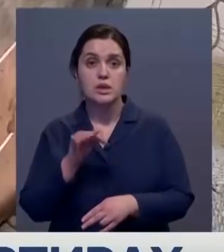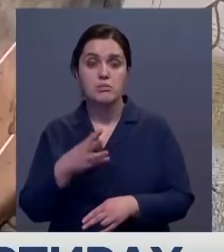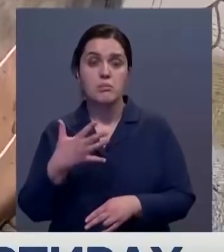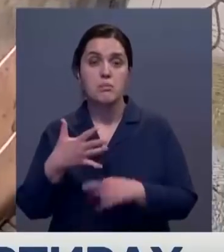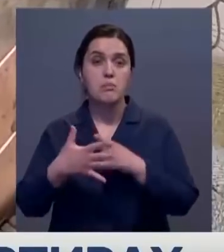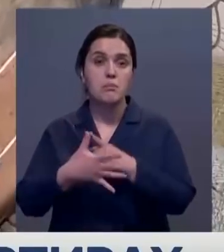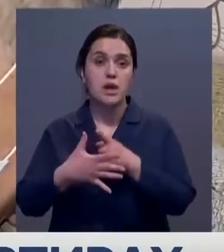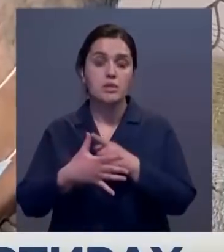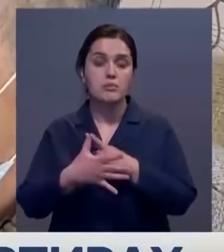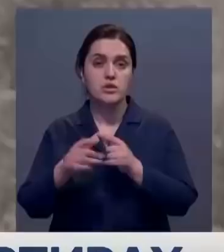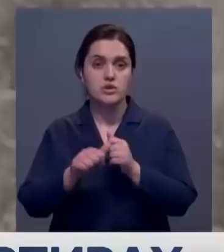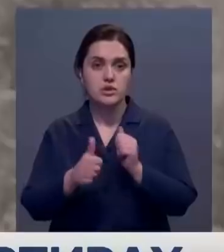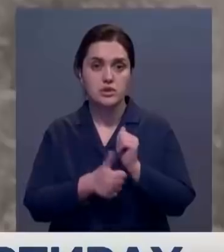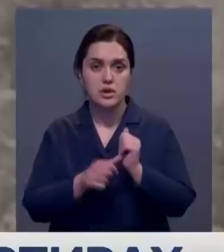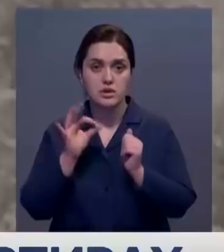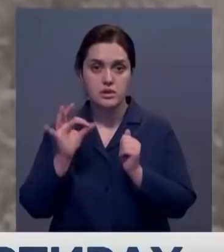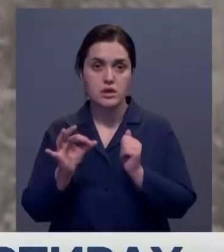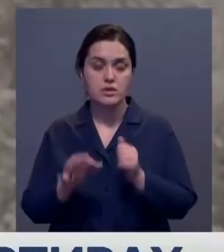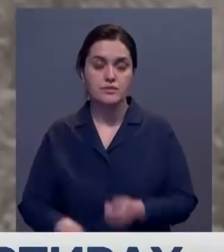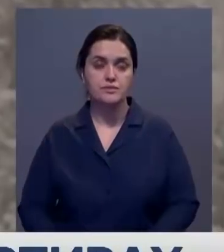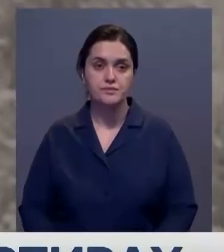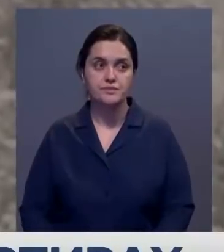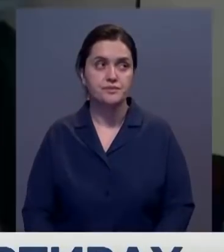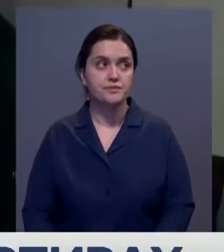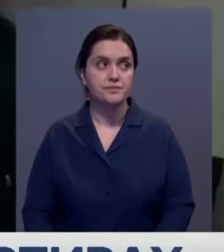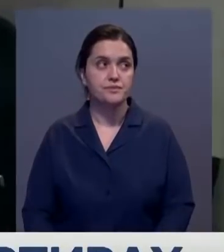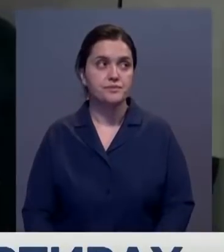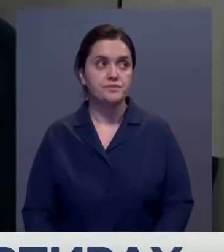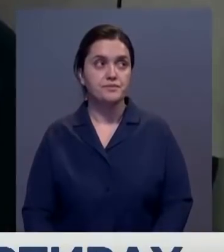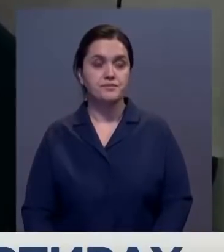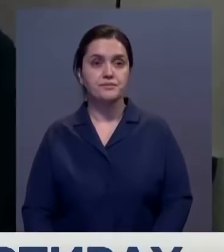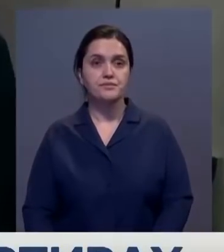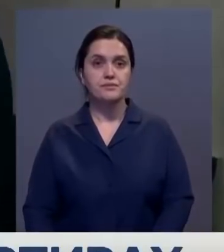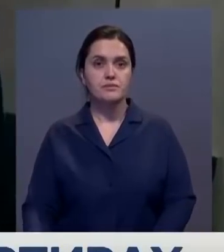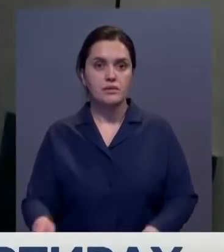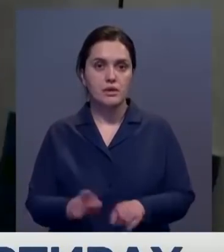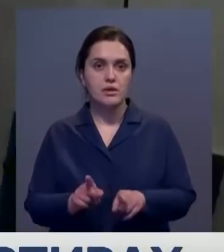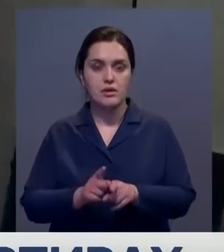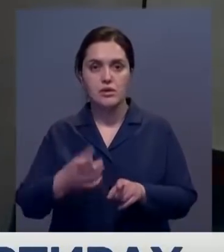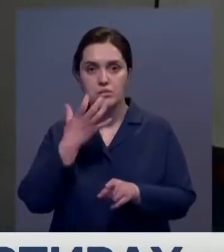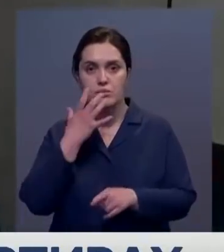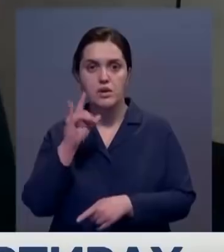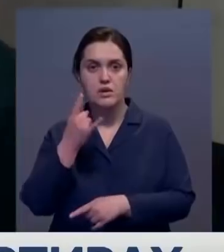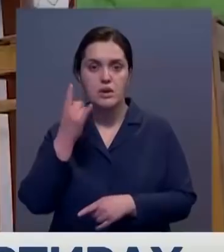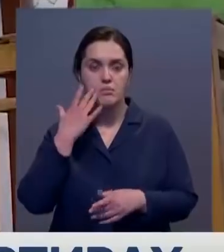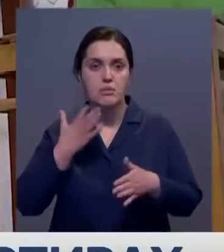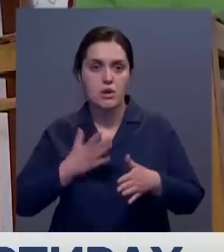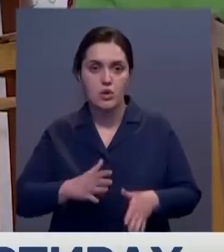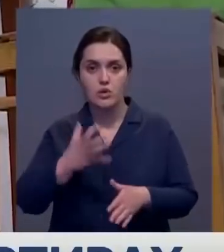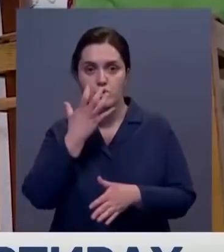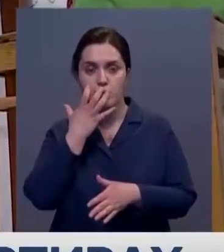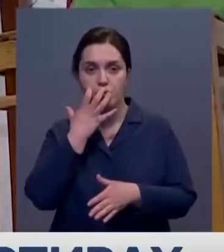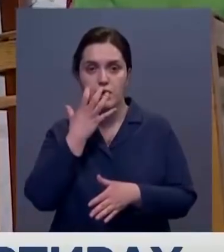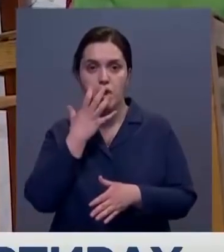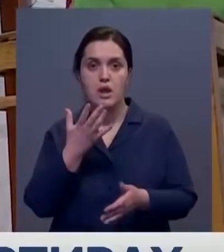этаже, не выше 16. Обогреватель тоже включаю ей, чтобы перед сном согреть, чтобы ребенок лег в теплую постель.